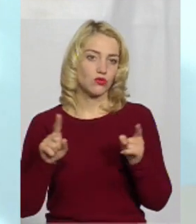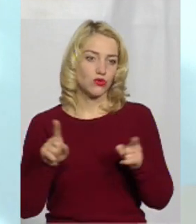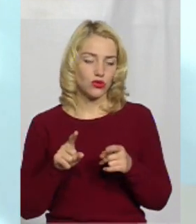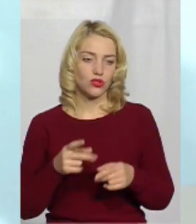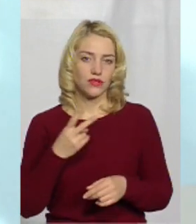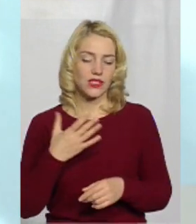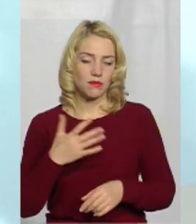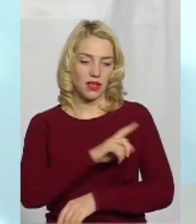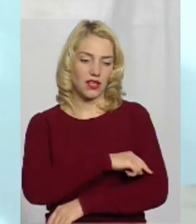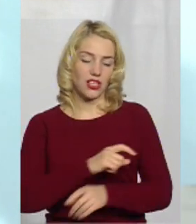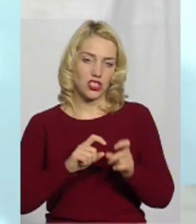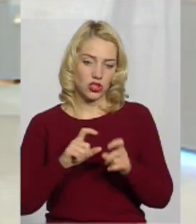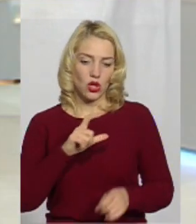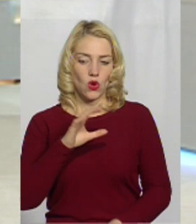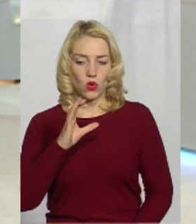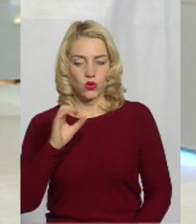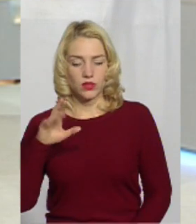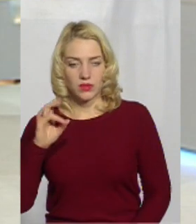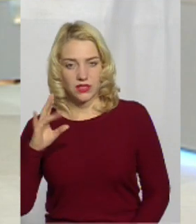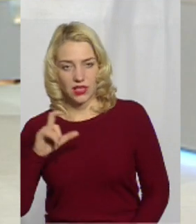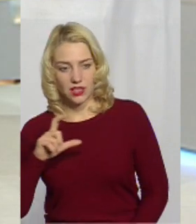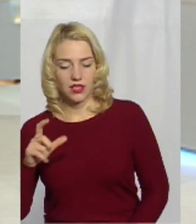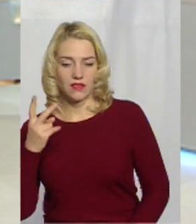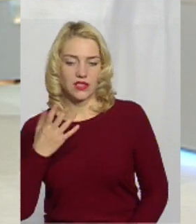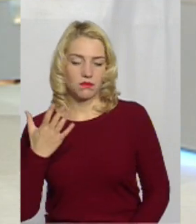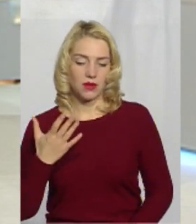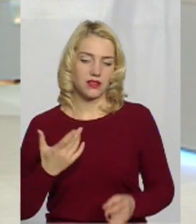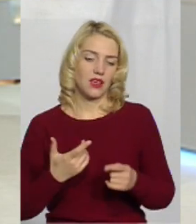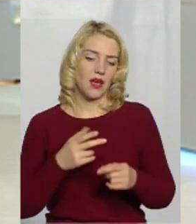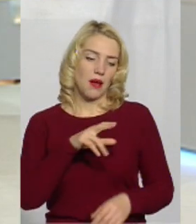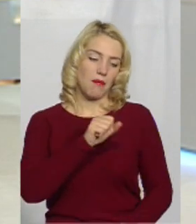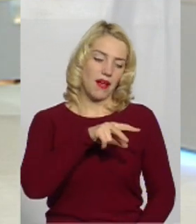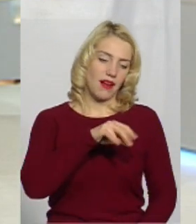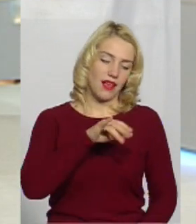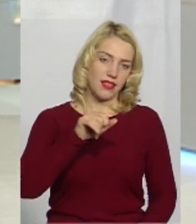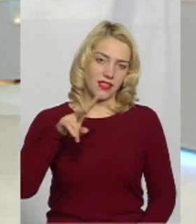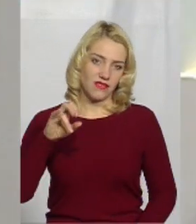так, 25 ліжок хосписних і 25 ліжок паліативних, 50 ліжок – це не так багато.